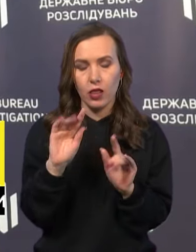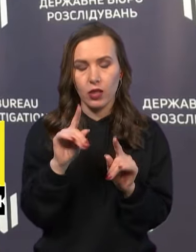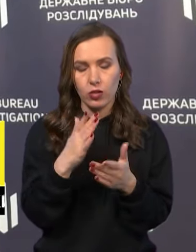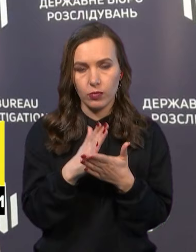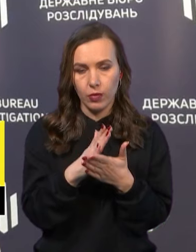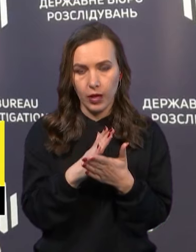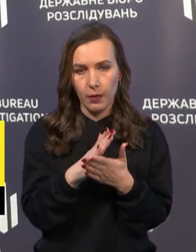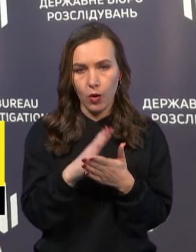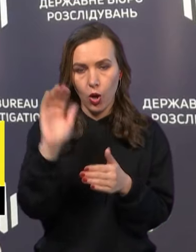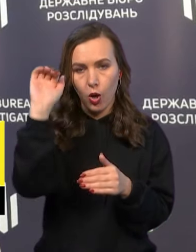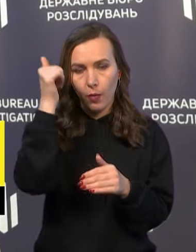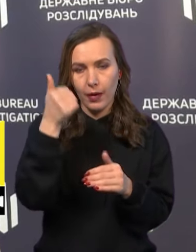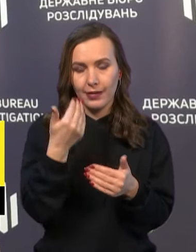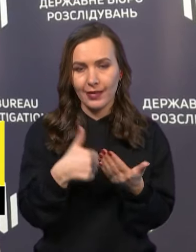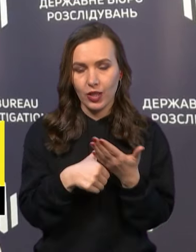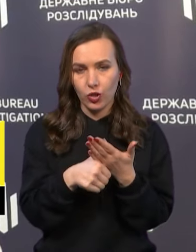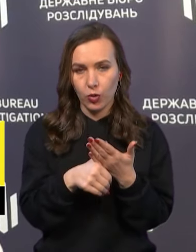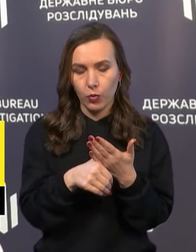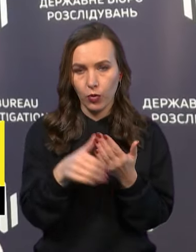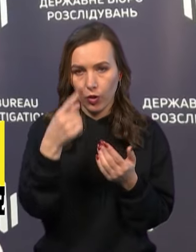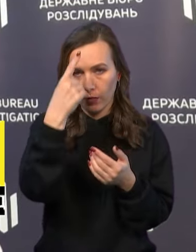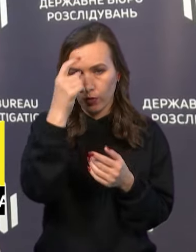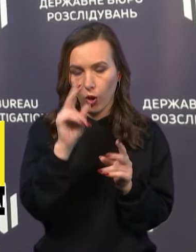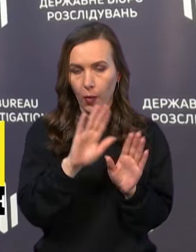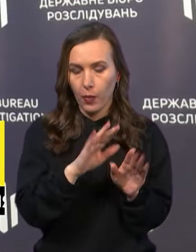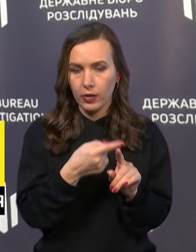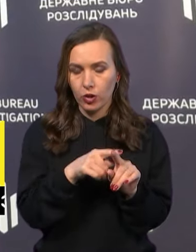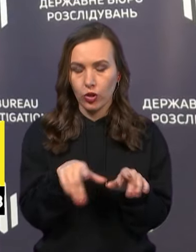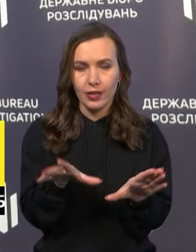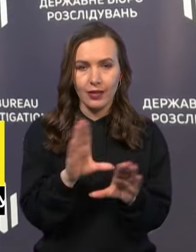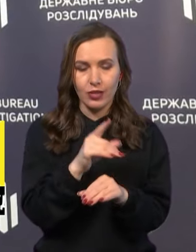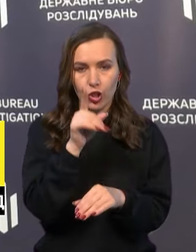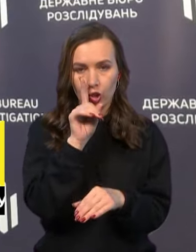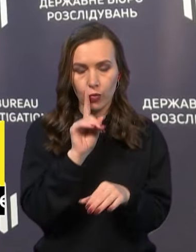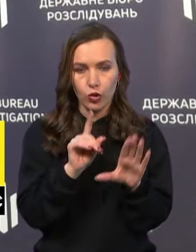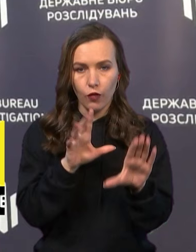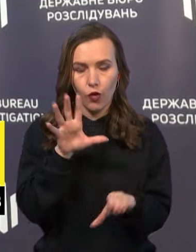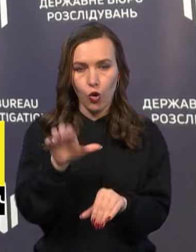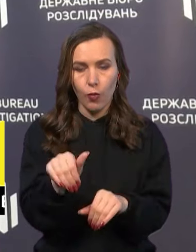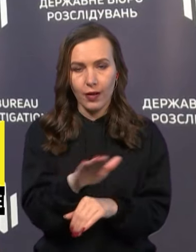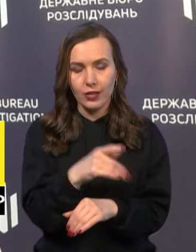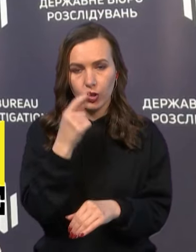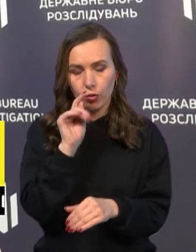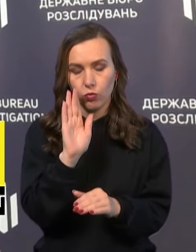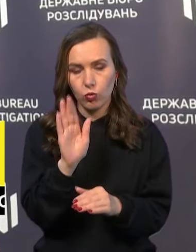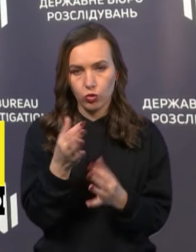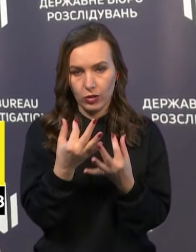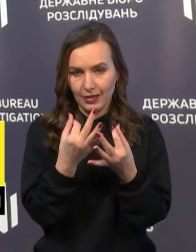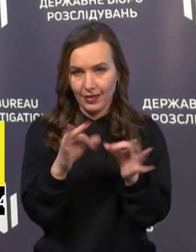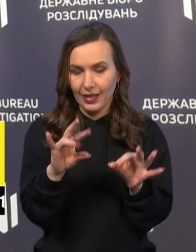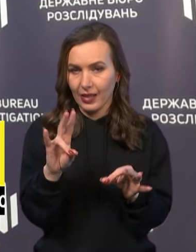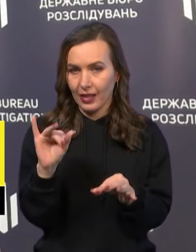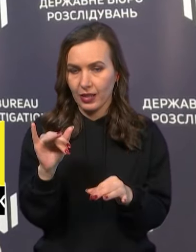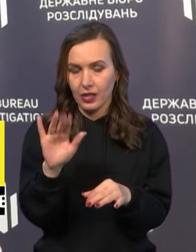передаємо з вашою допомогою сигнал тим, що після того, як усі тимчасово окуповані території України будуть звільнені,